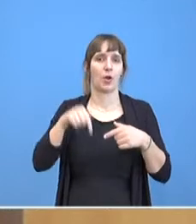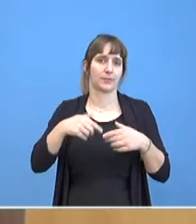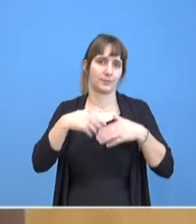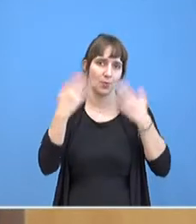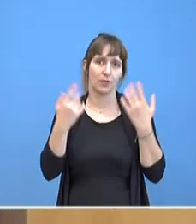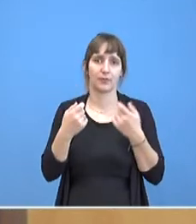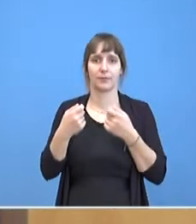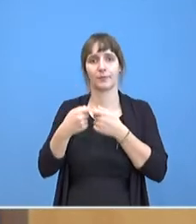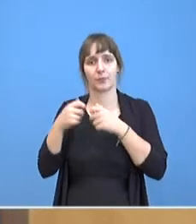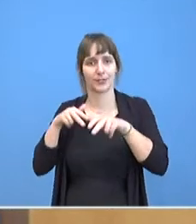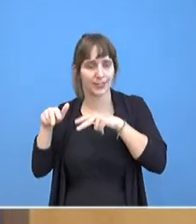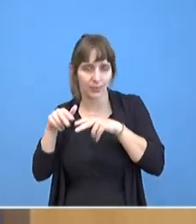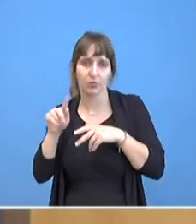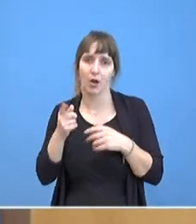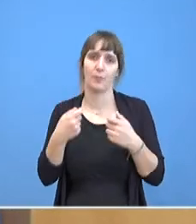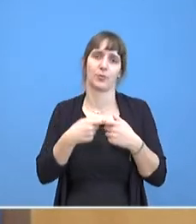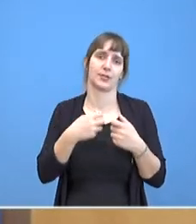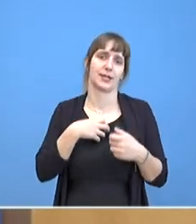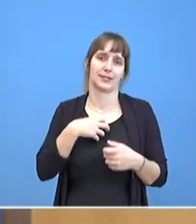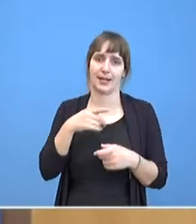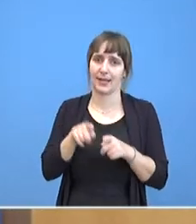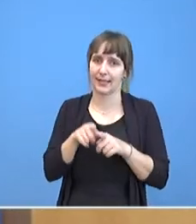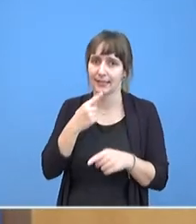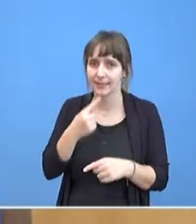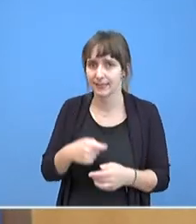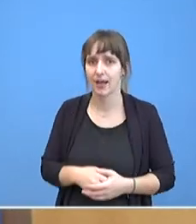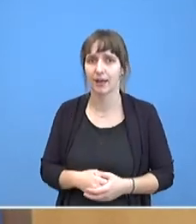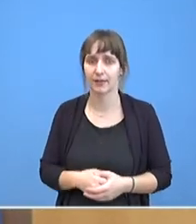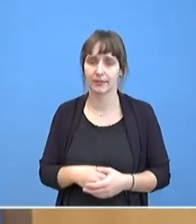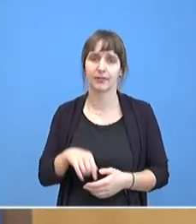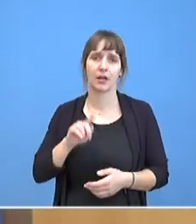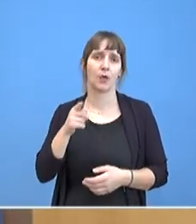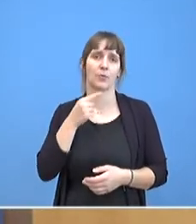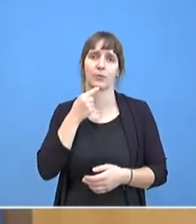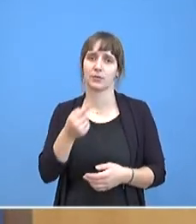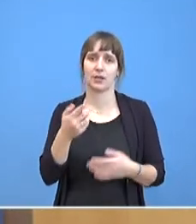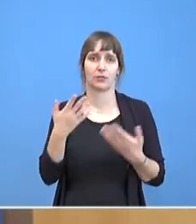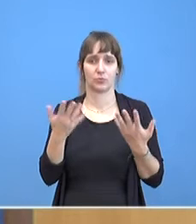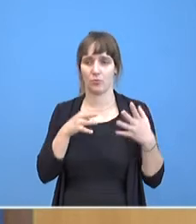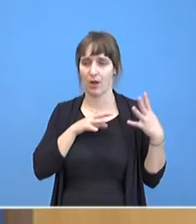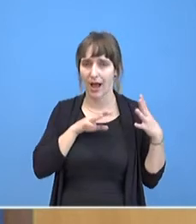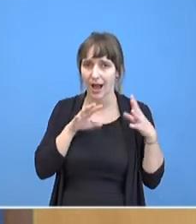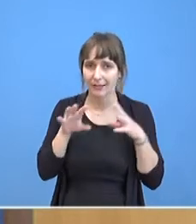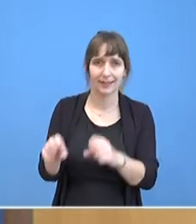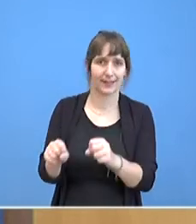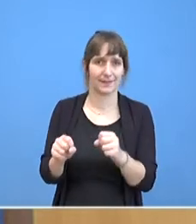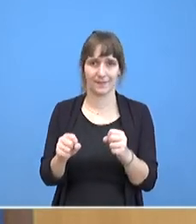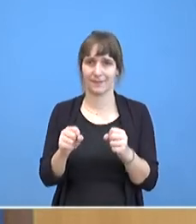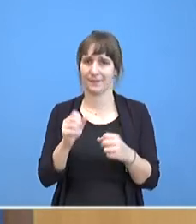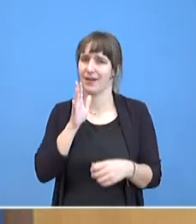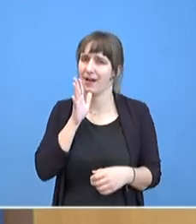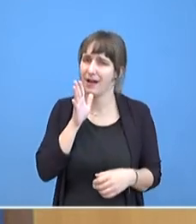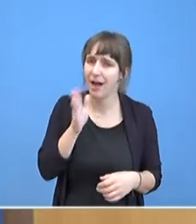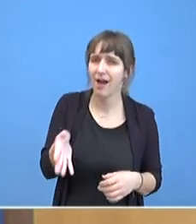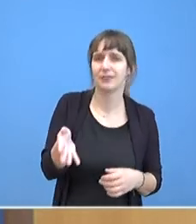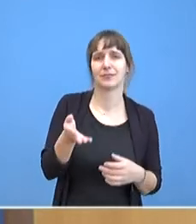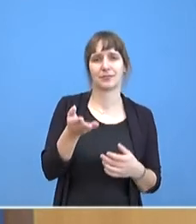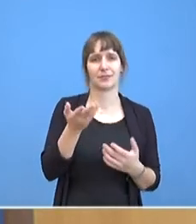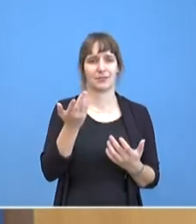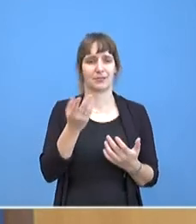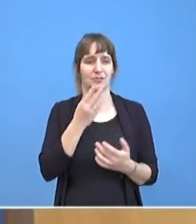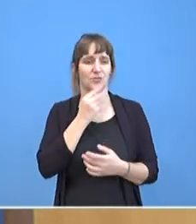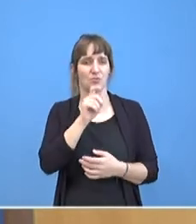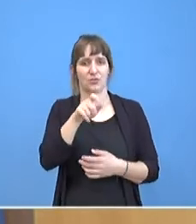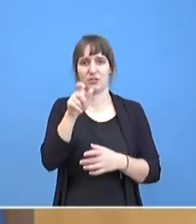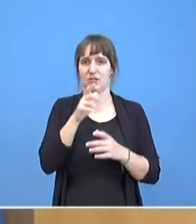Bundesregierung getan hat. Auch sie hat gesagt, dass solche Angriffe, dieser Hass gegen Jüdinnen und Juden